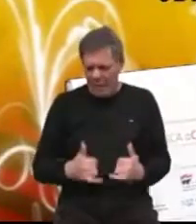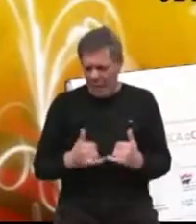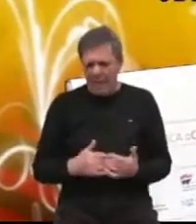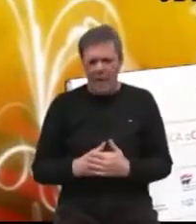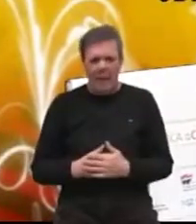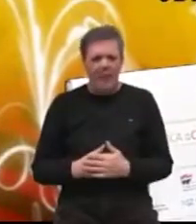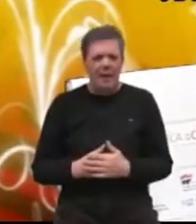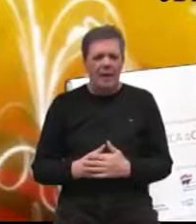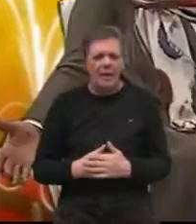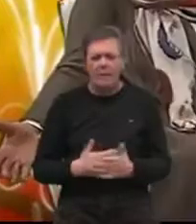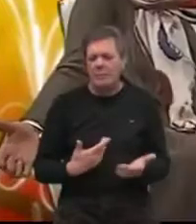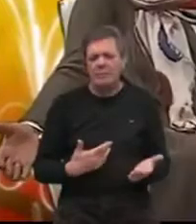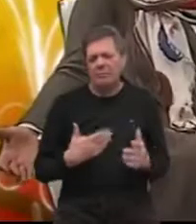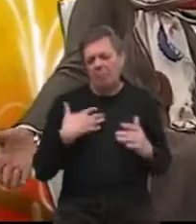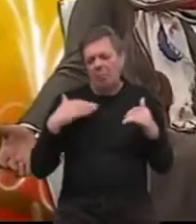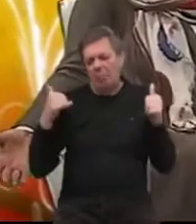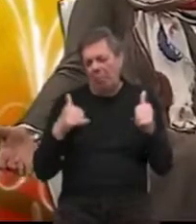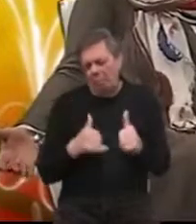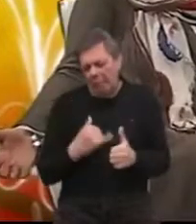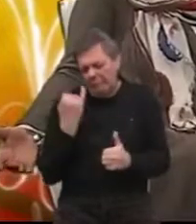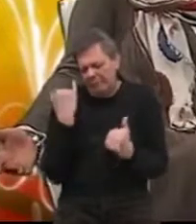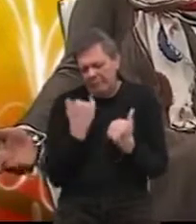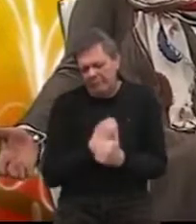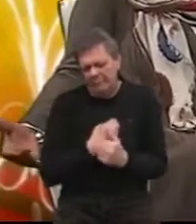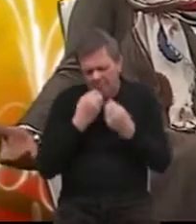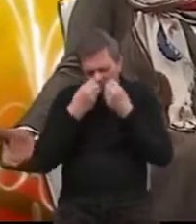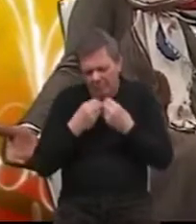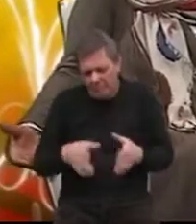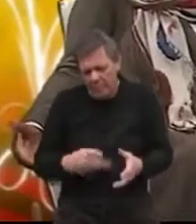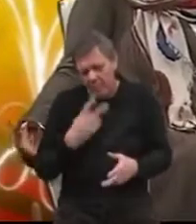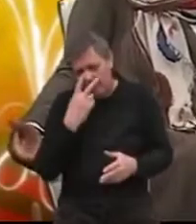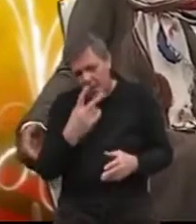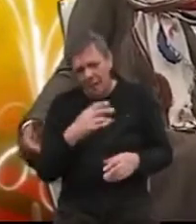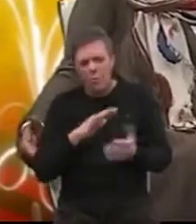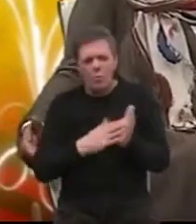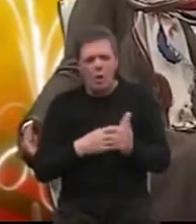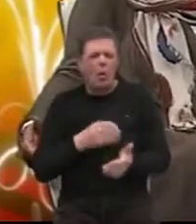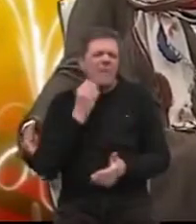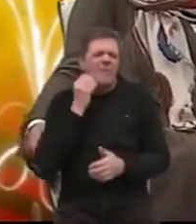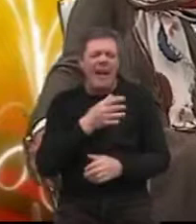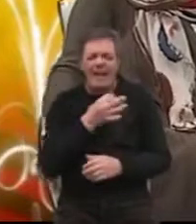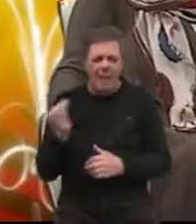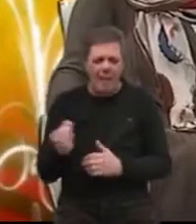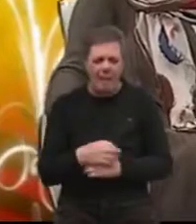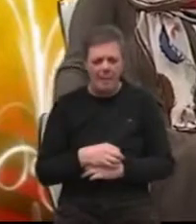gotovo sjena od onoga svega što je... Zamislite gledati supruga koja iz dana u dan